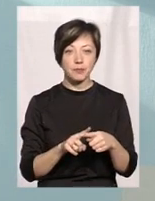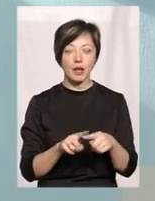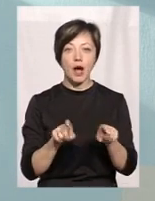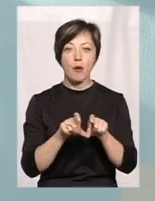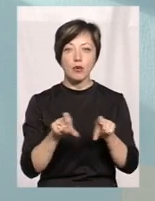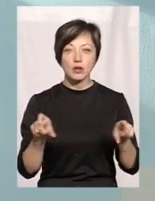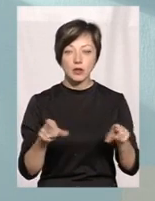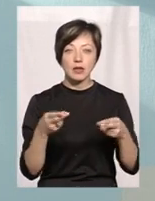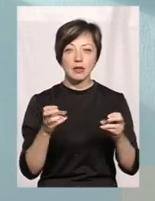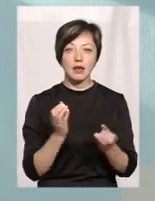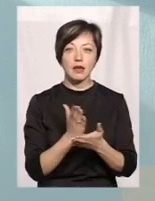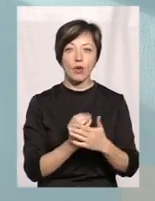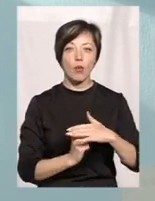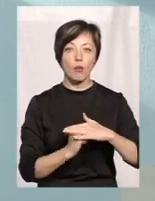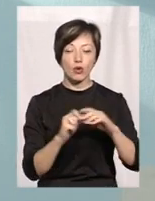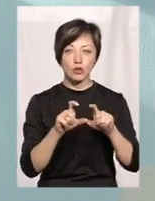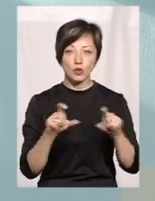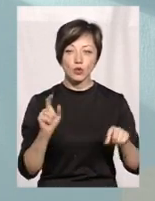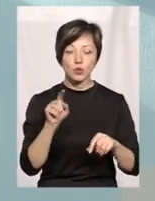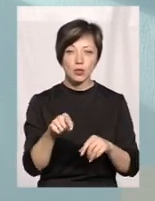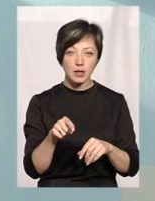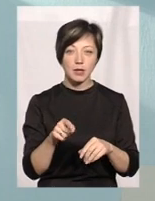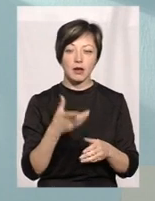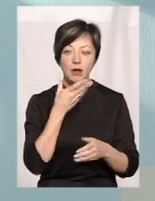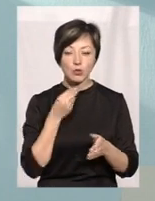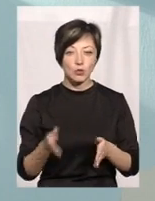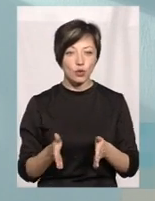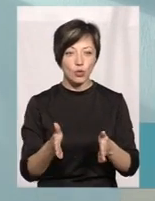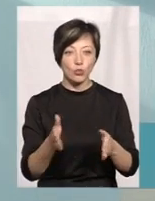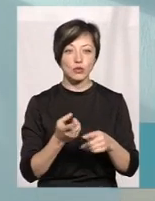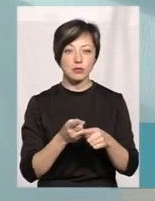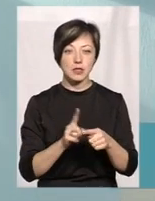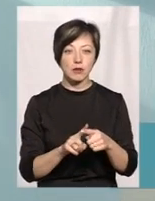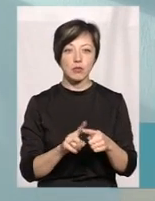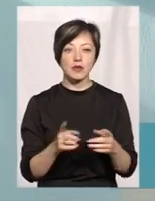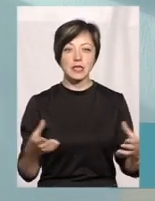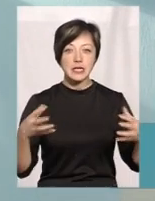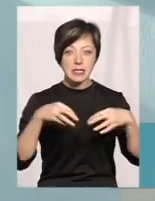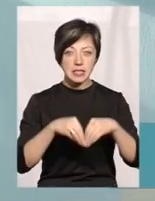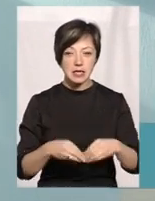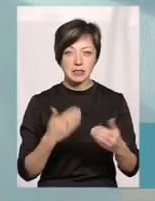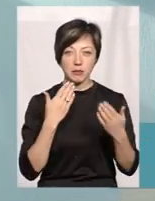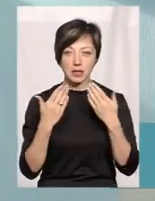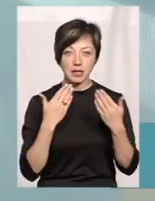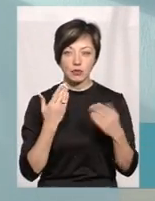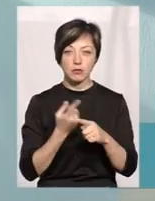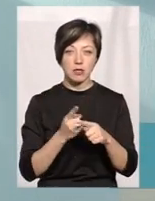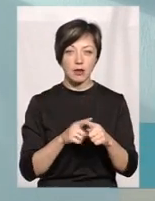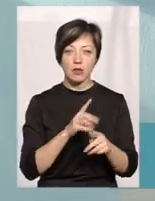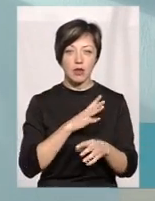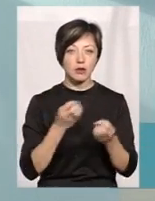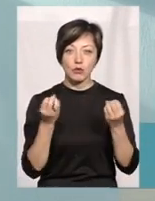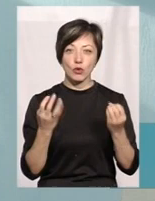амбулаторії, там, де є опорна школа. Туди прокладати гарну дорогу, щоб це був отакий цілісний підхід. Щоб це була не